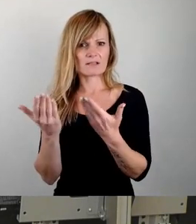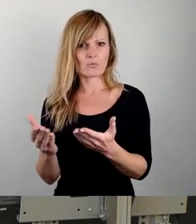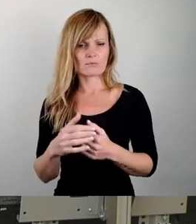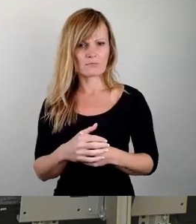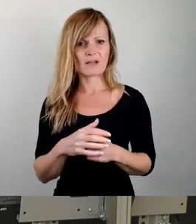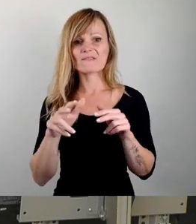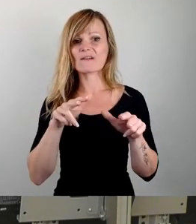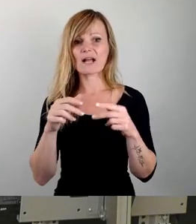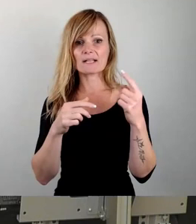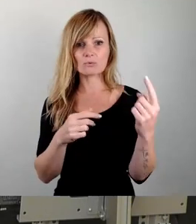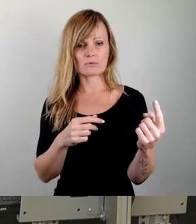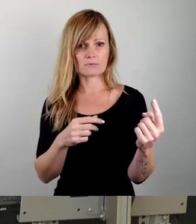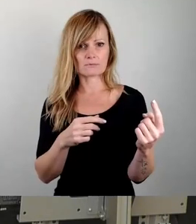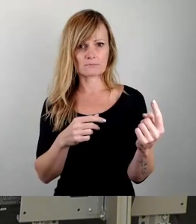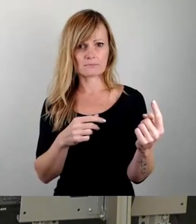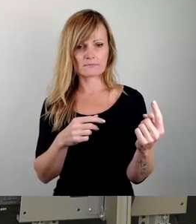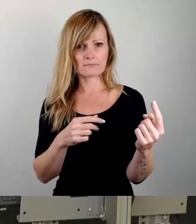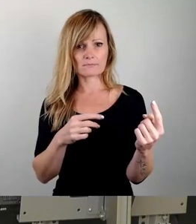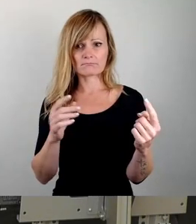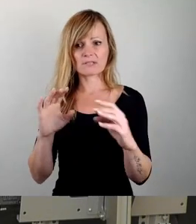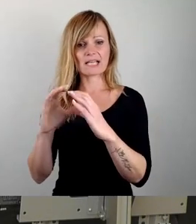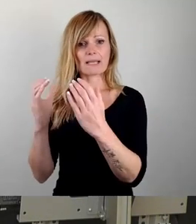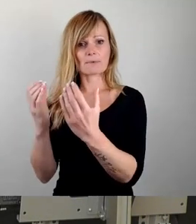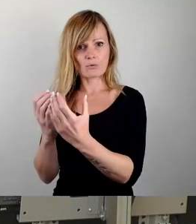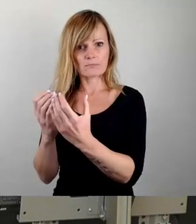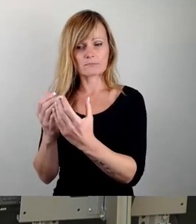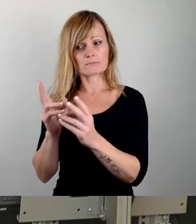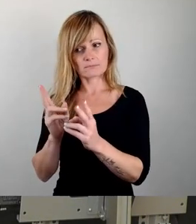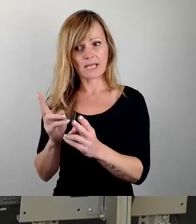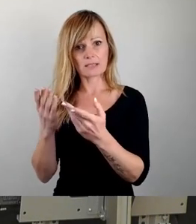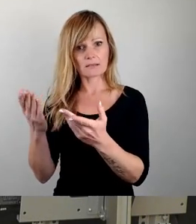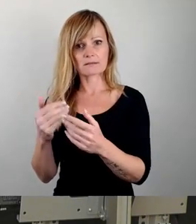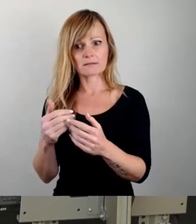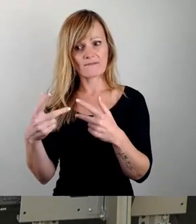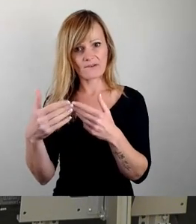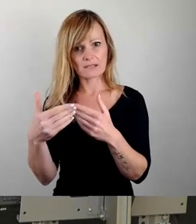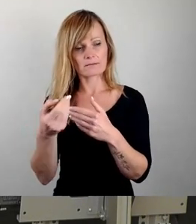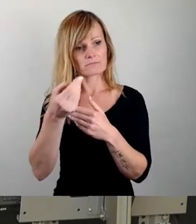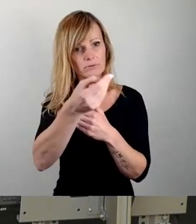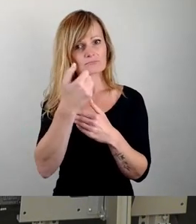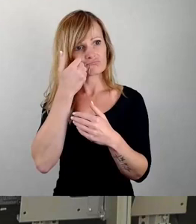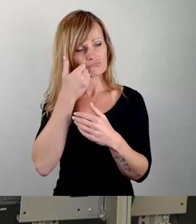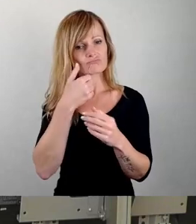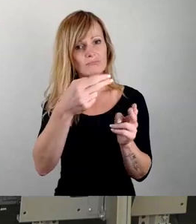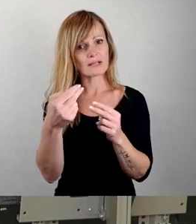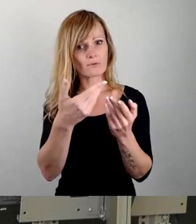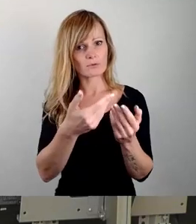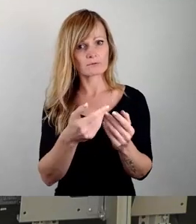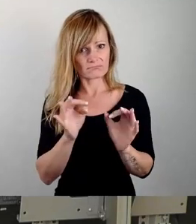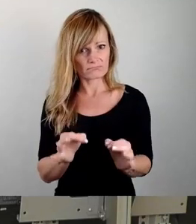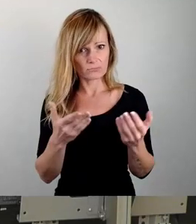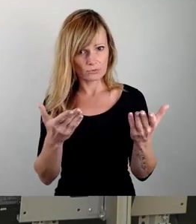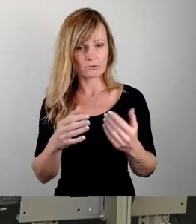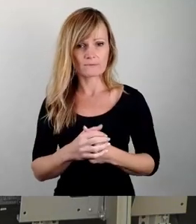gegenüber einem dazu berechtigten Gremium auf Fragen innerhalb einer gesetzten Frist antwortet und es ergibt Sinn,